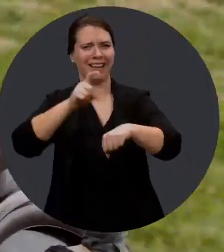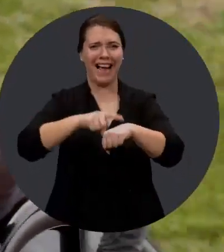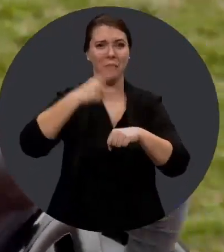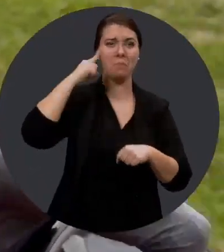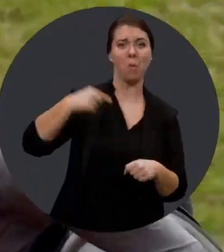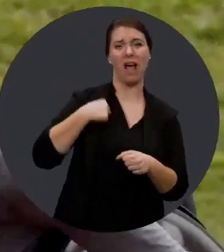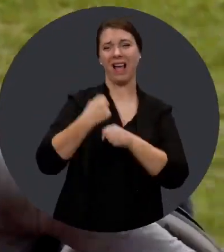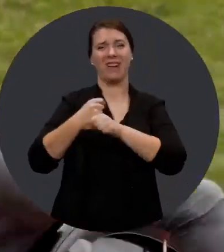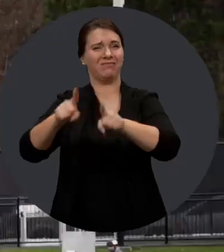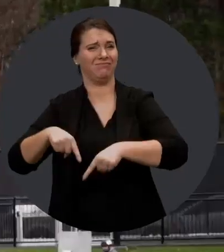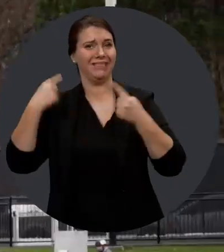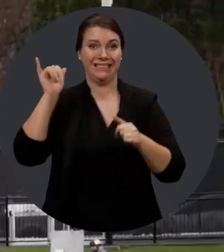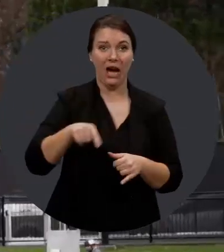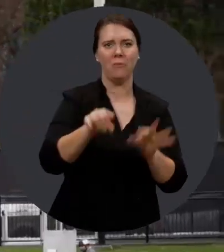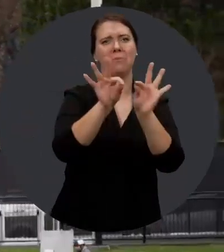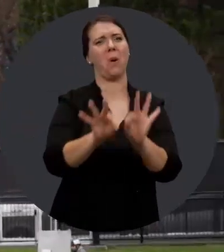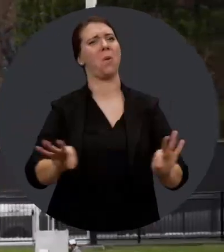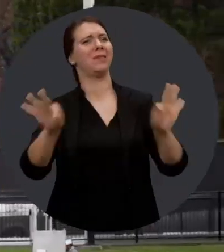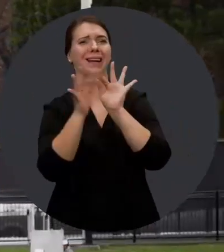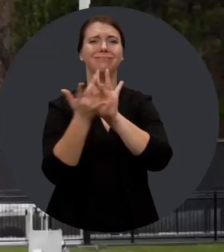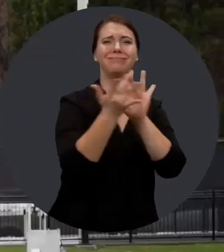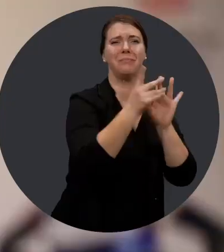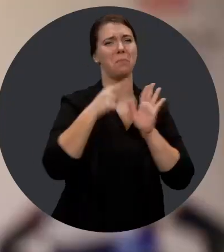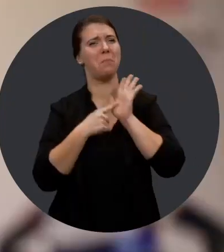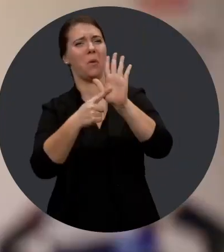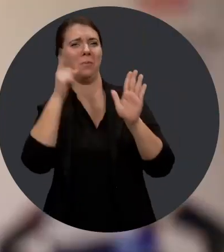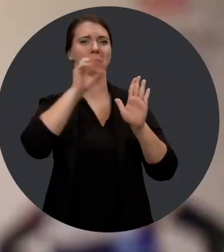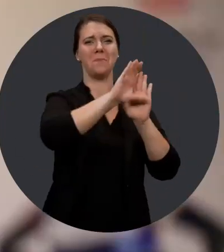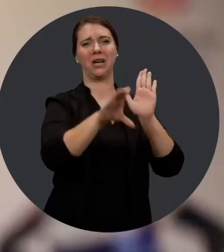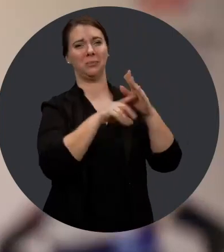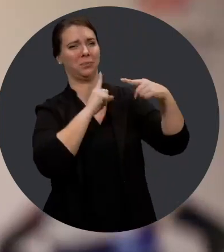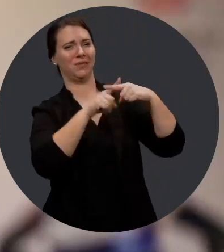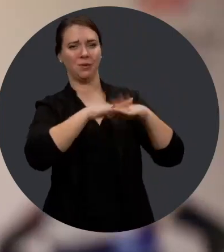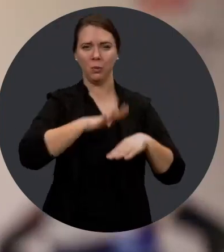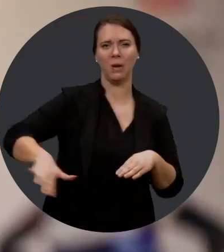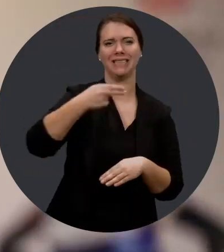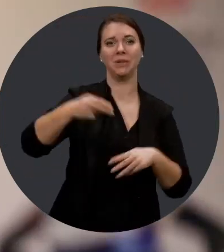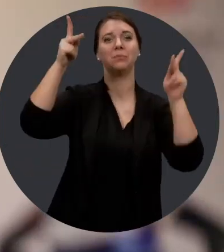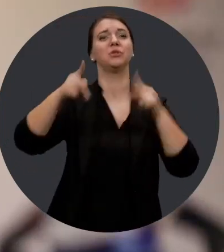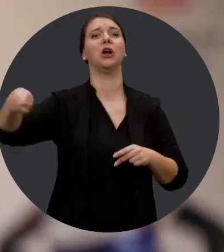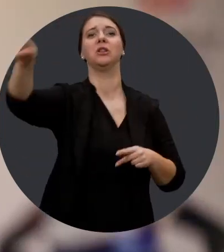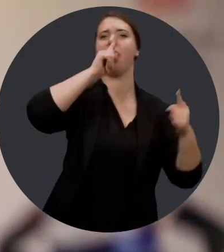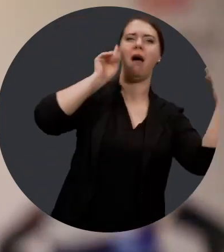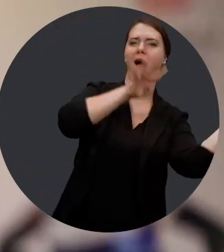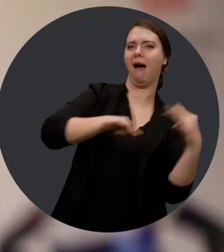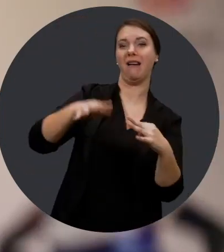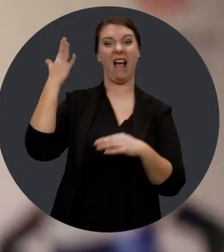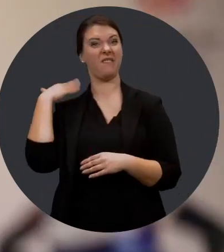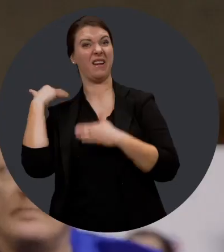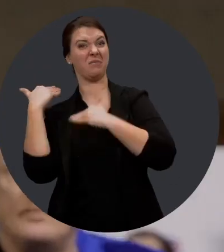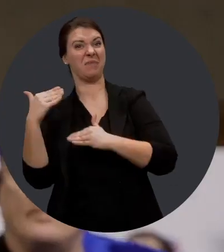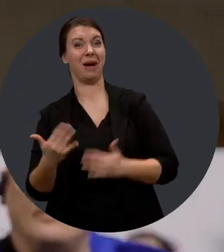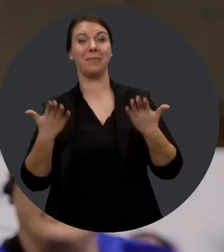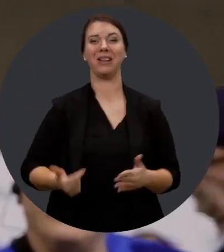moi, tout au long de ma carrière, qui était important, c'était de communiquer une image positive des personnes handicapées, que les gens voient la personne avant la